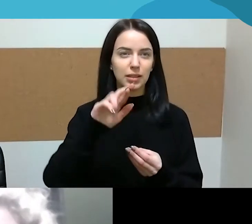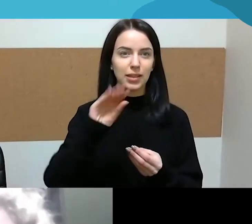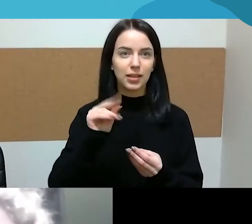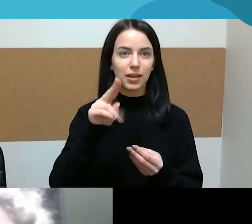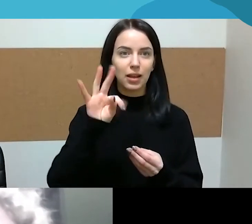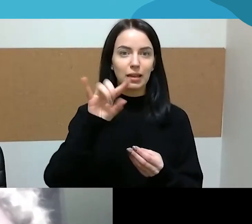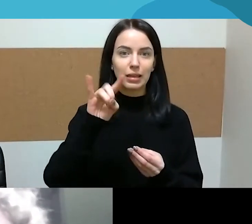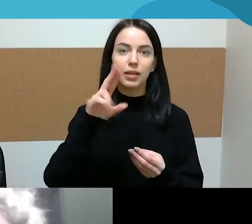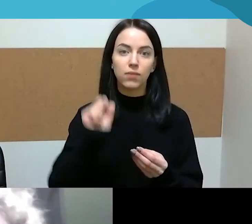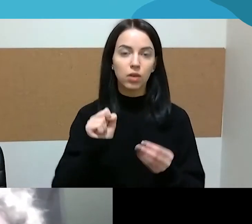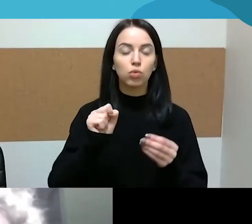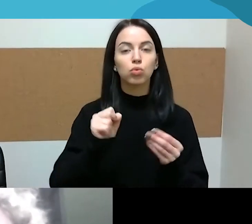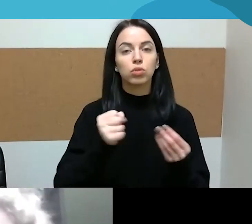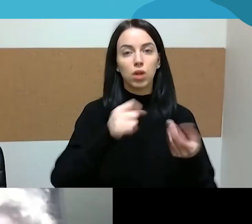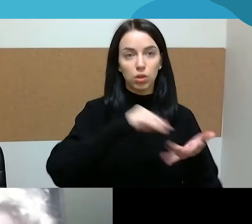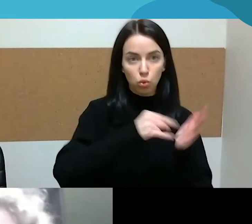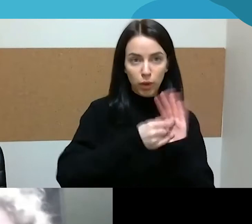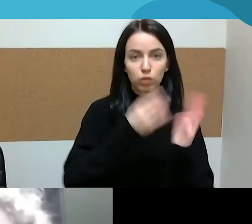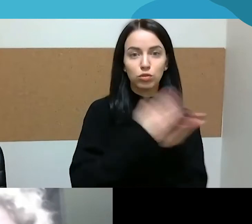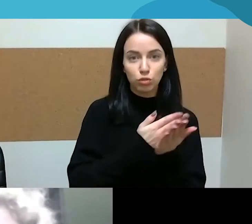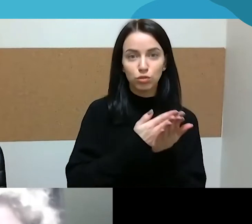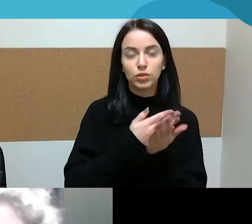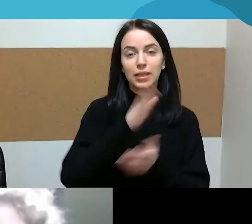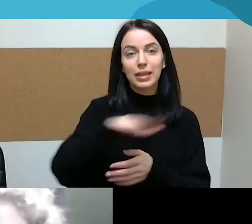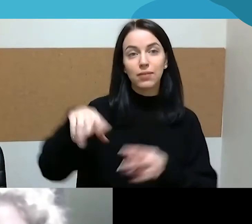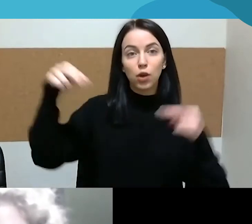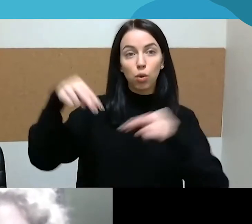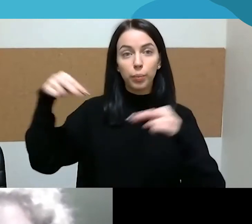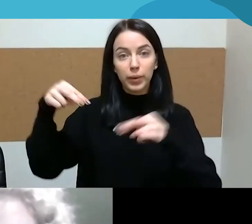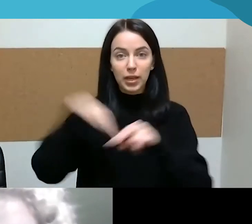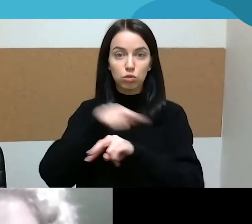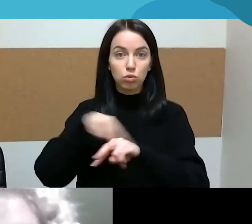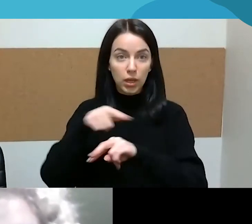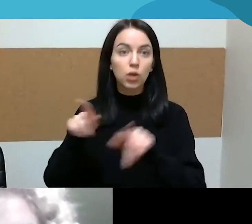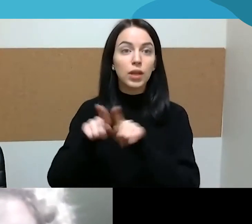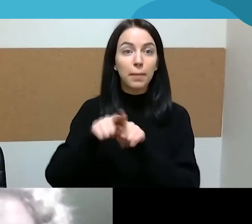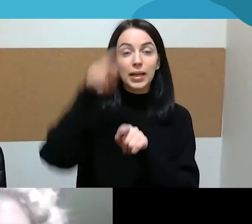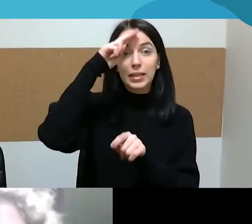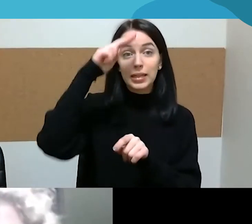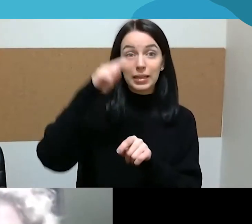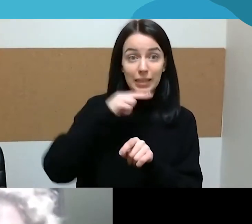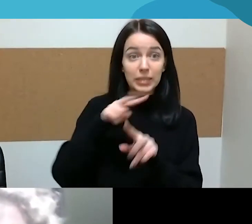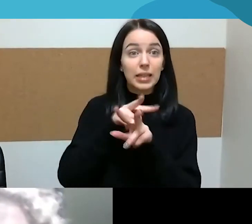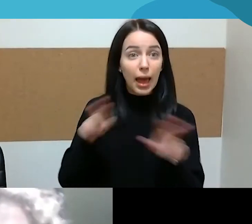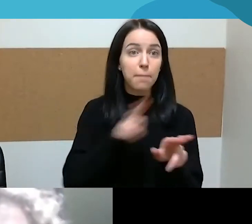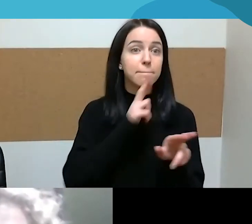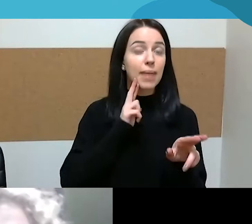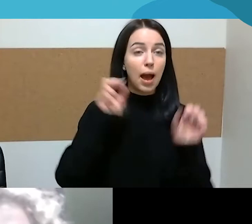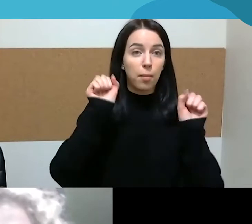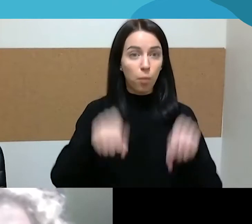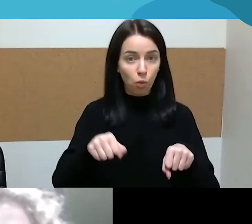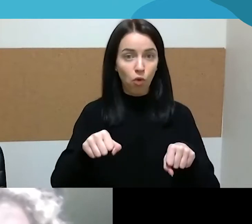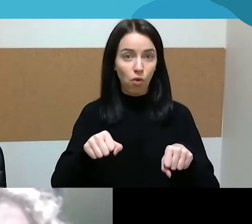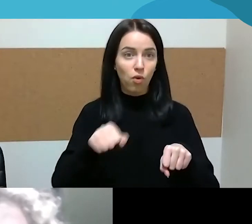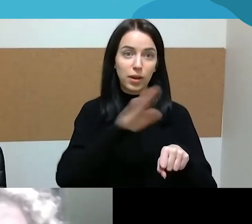įvesti neperleidžiamą vaiko priežiūros laikotarpį, kad ir tiečiai galėtų lygiai su mamomis, su savo